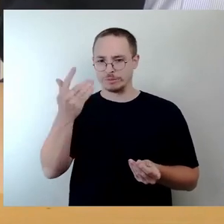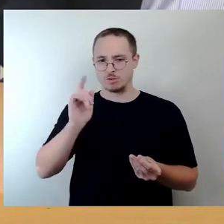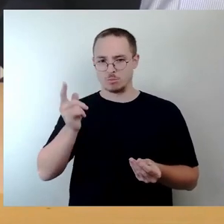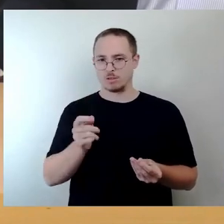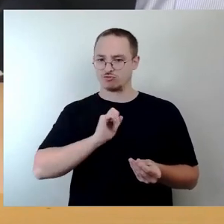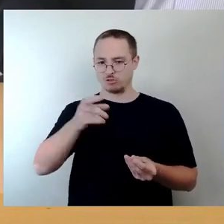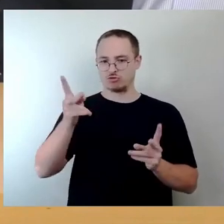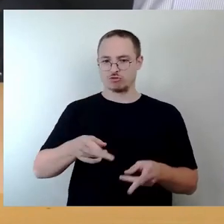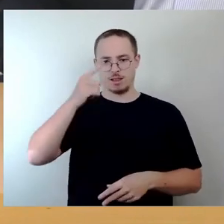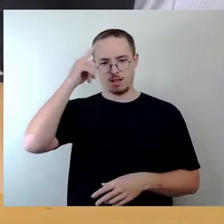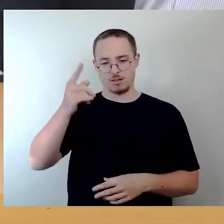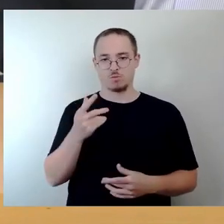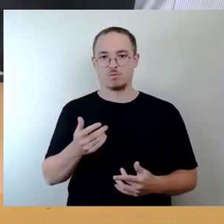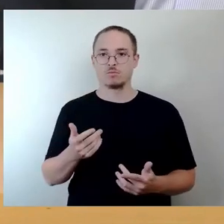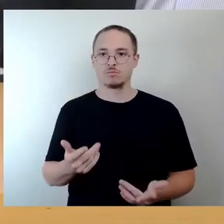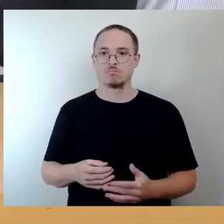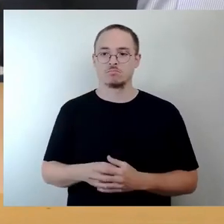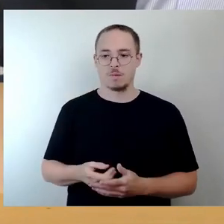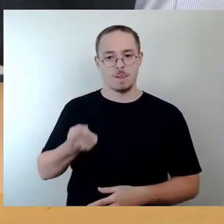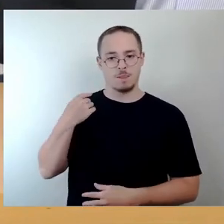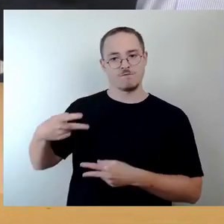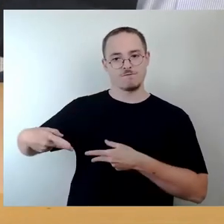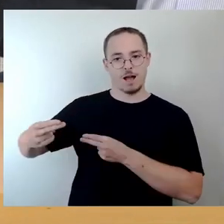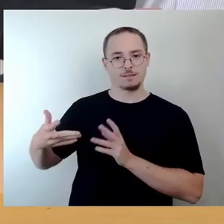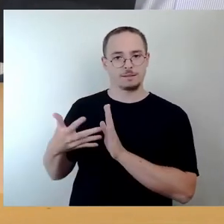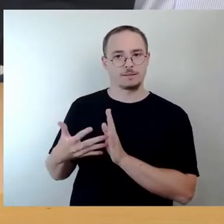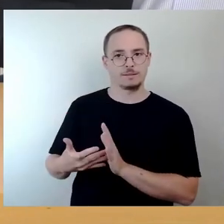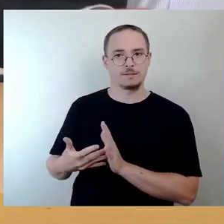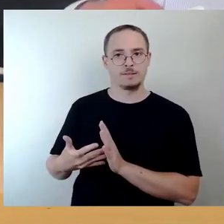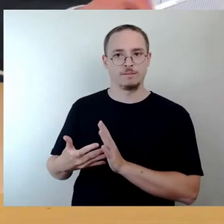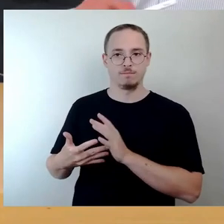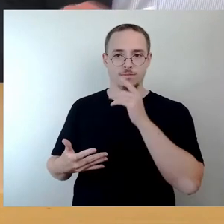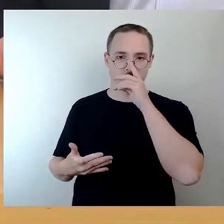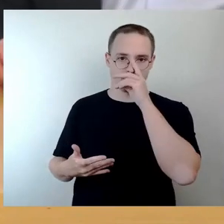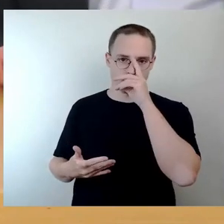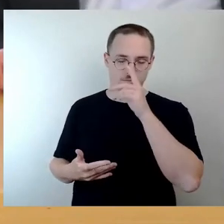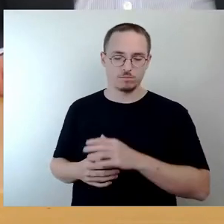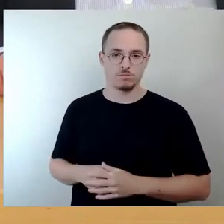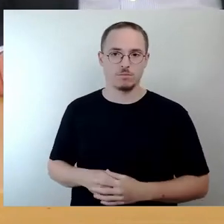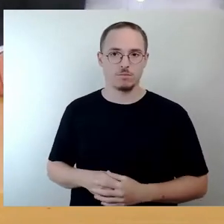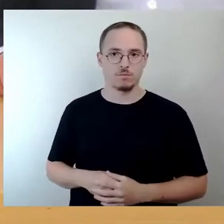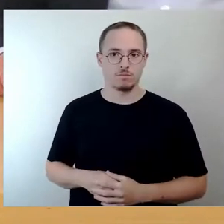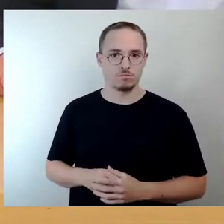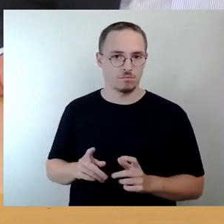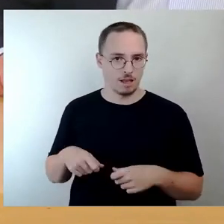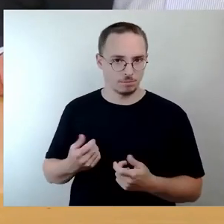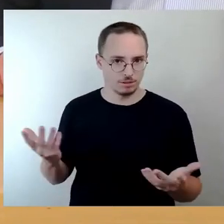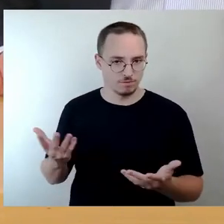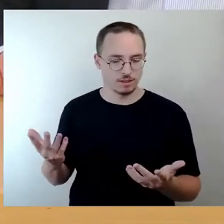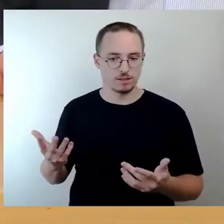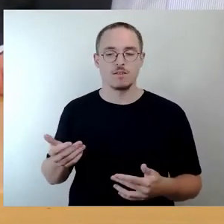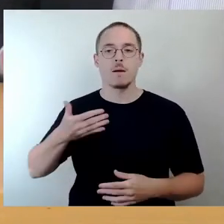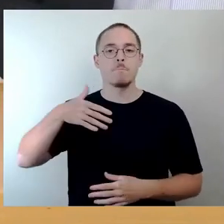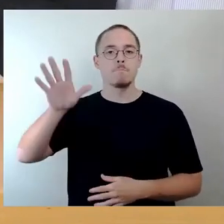Tat für die interessierten Schulen angeht, das werden wir unter anderem versuchen zu sichern über eine Mehrbedarfsvorlage.